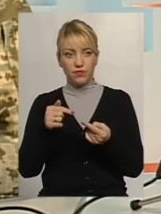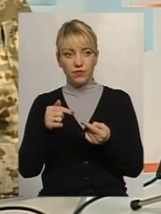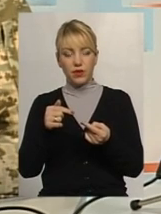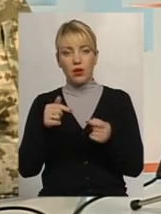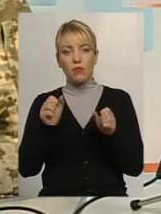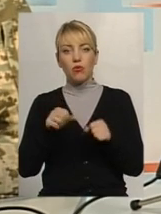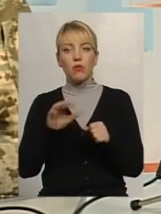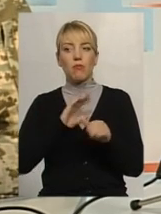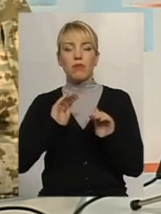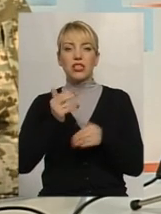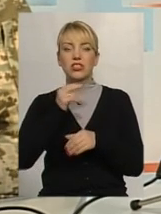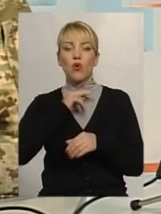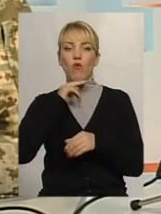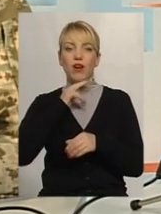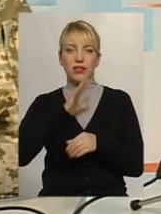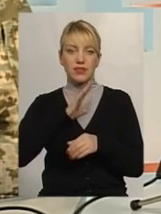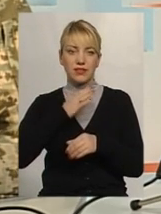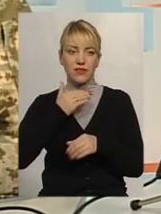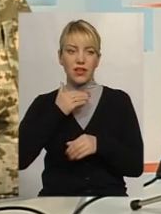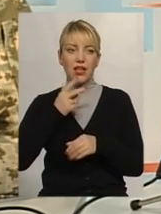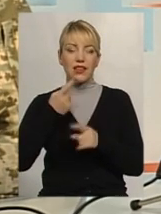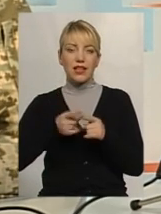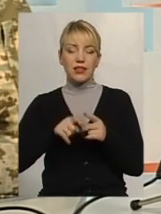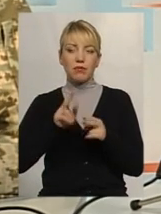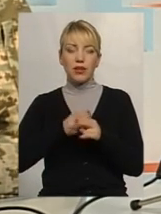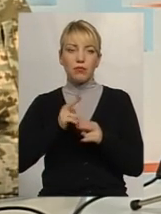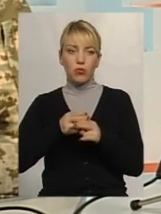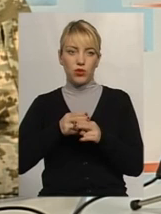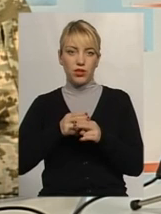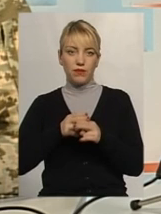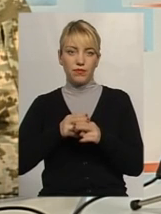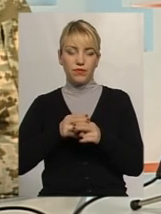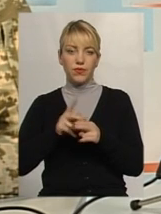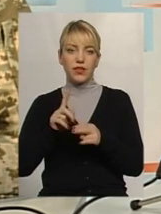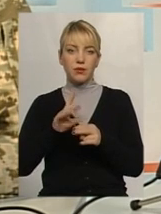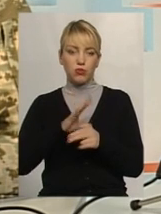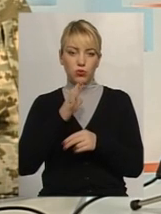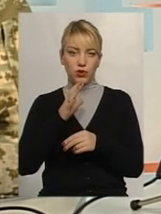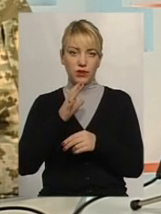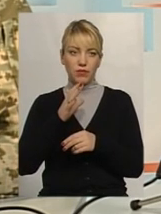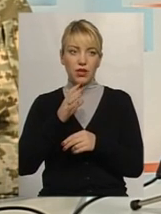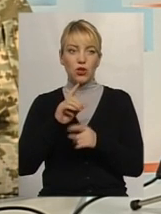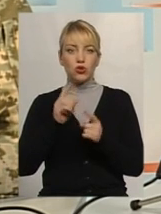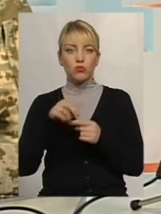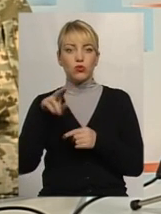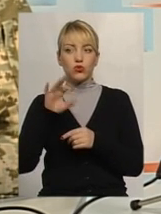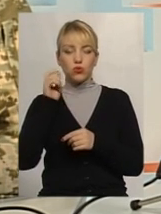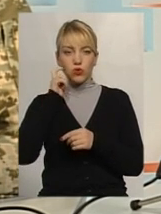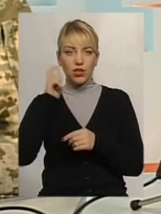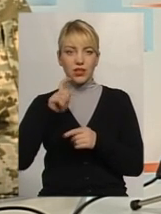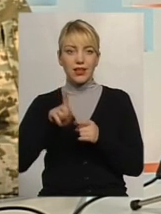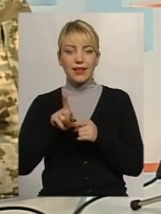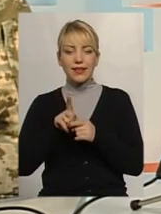можливо, менше звертали увагу на ті перепони якісь, які там могли бути. Чомусь до України таке